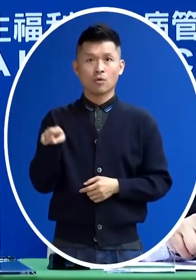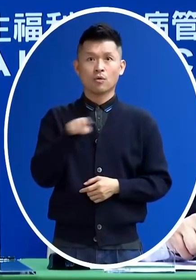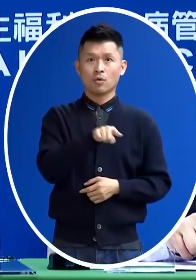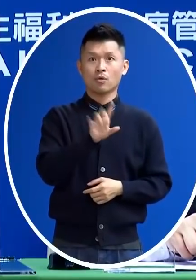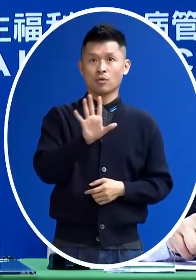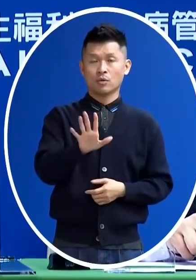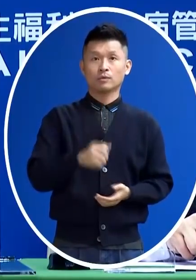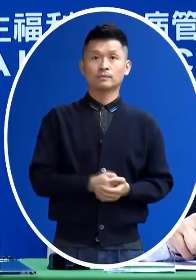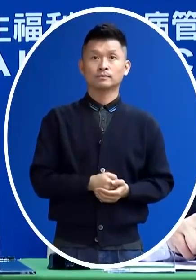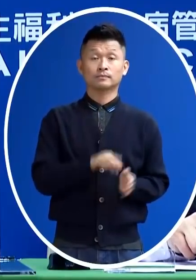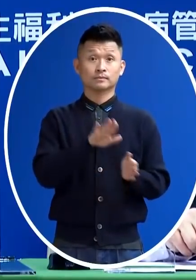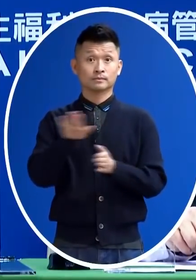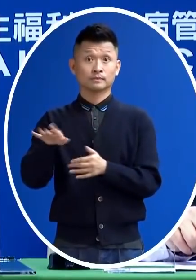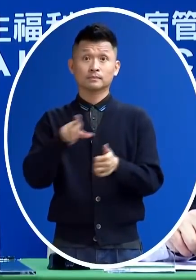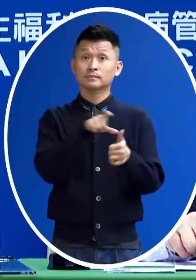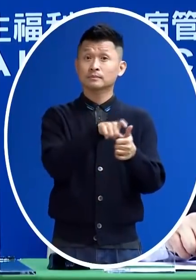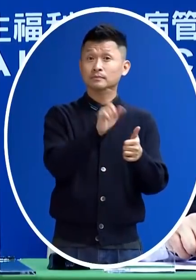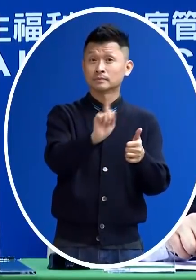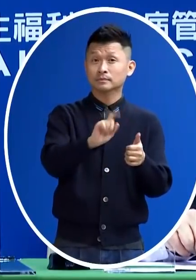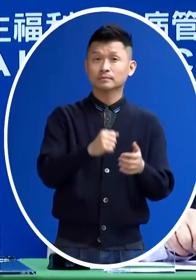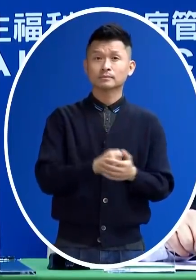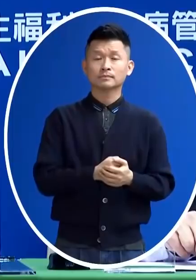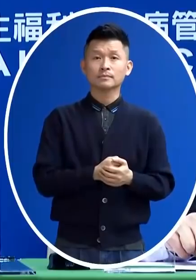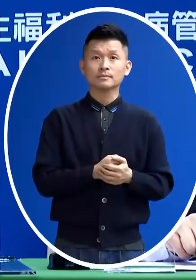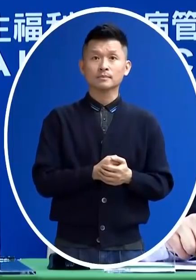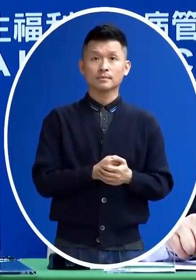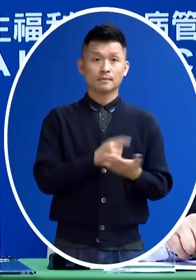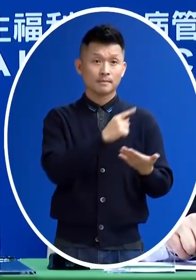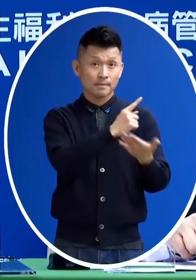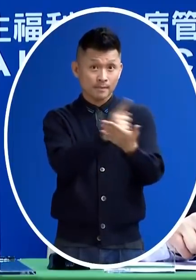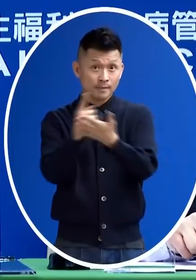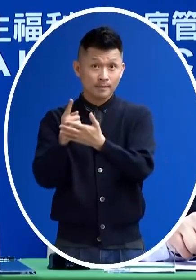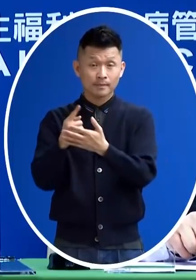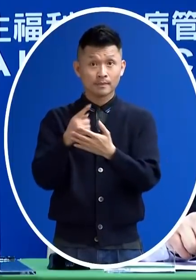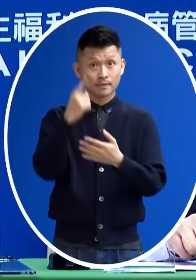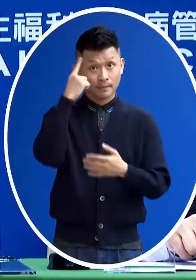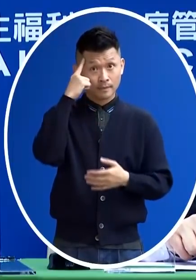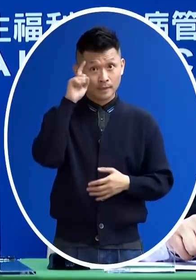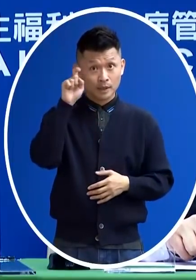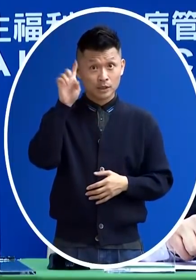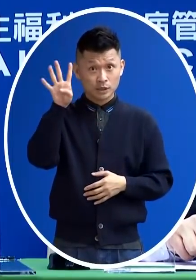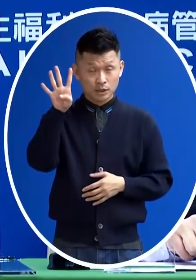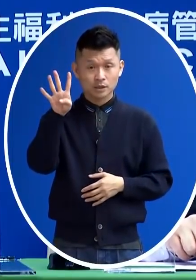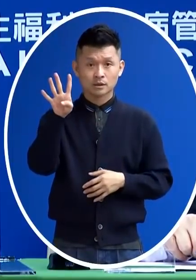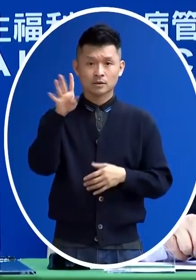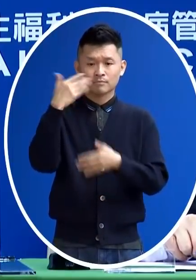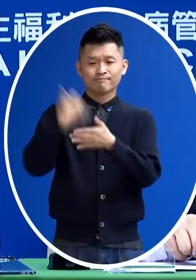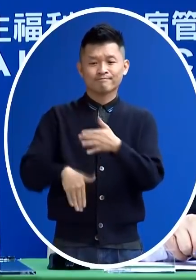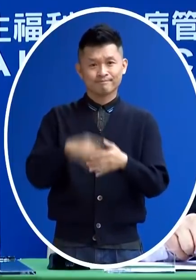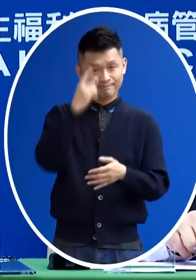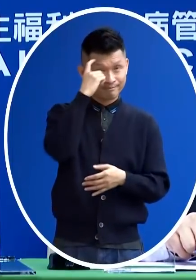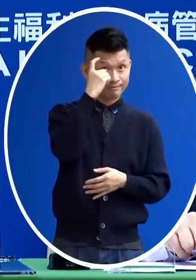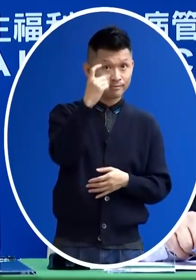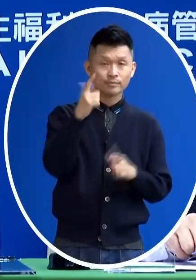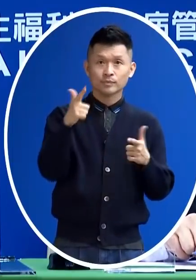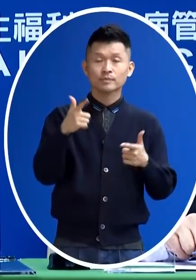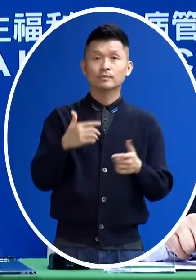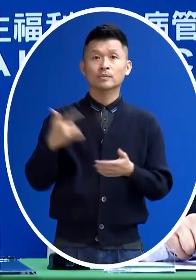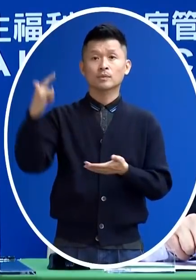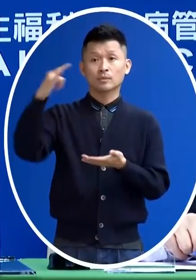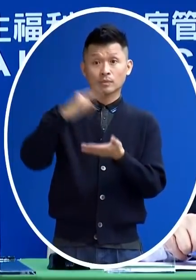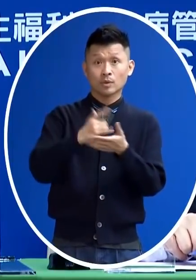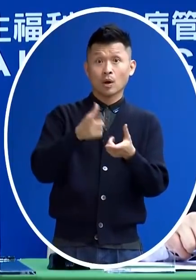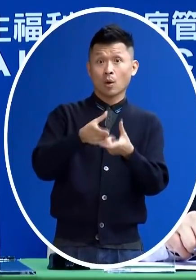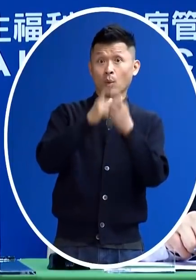再回來再另外看一個題目就是說 那並不是所有人都會14天減到10天因為回來4天 那天還有